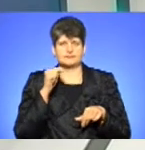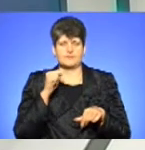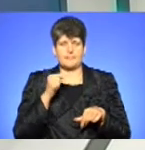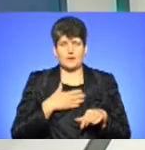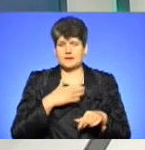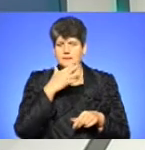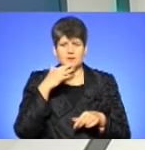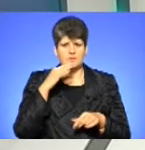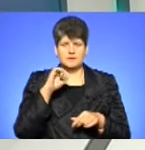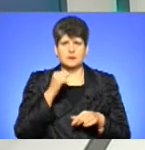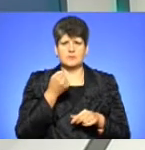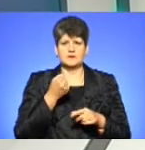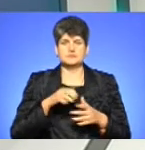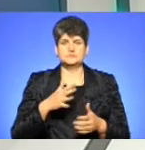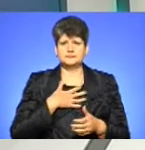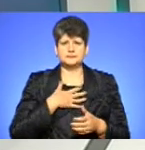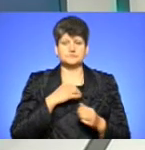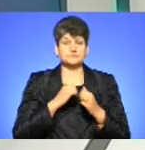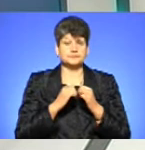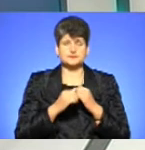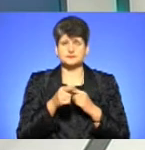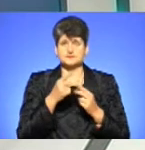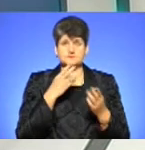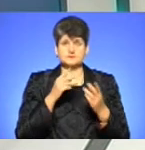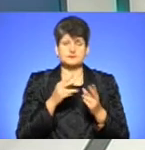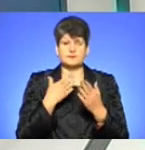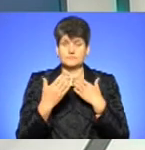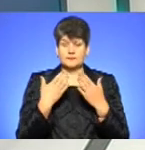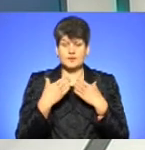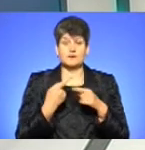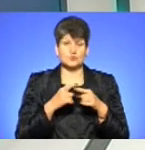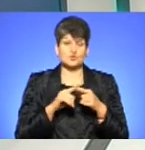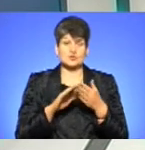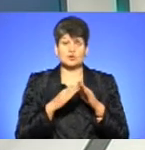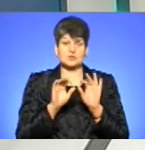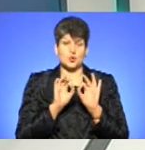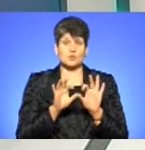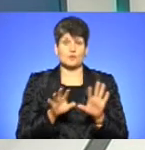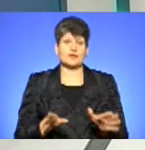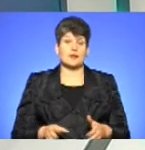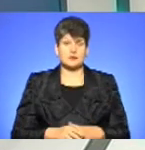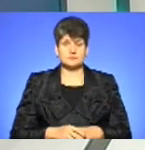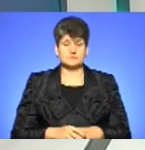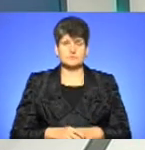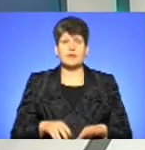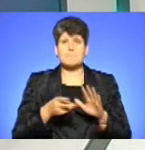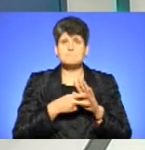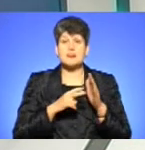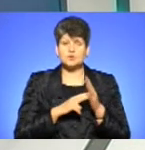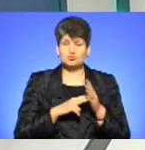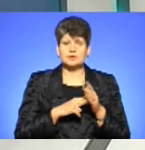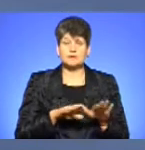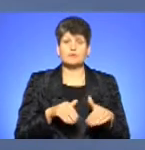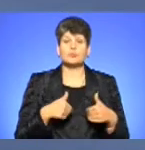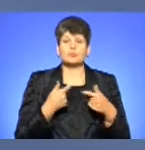мене багато друзів в Канаді, з якими я час від часу спілкуюся, і вони мені про ситуацію розповідають. Чи плануєте ви пропонувати